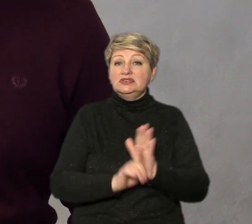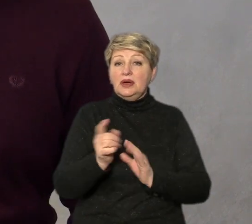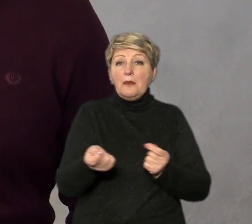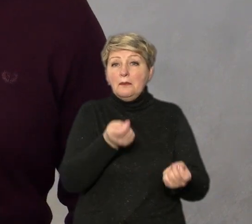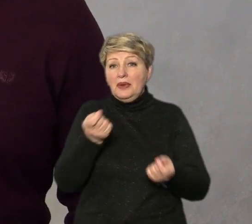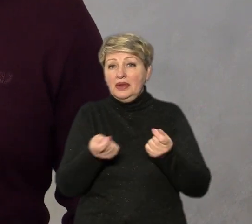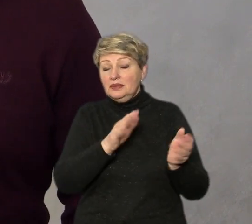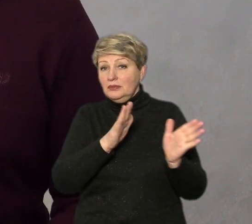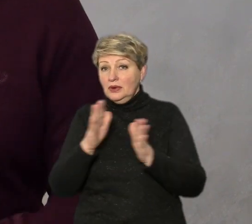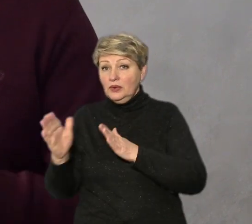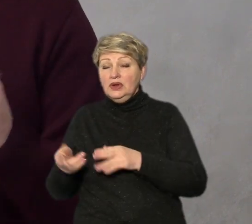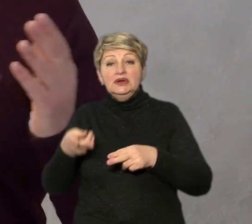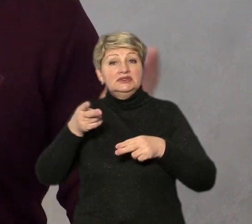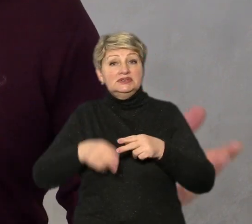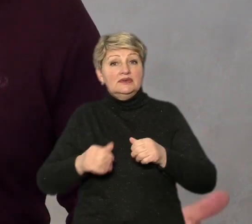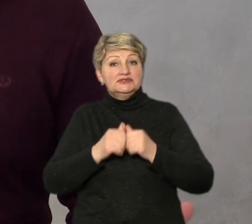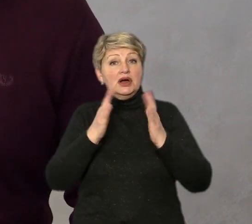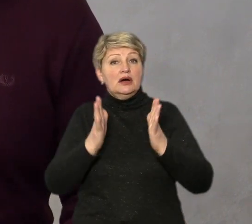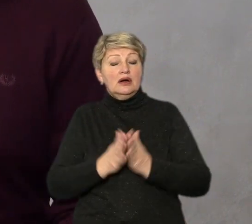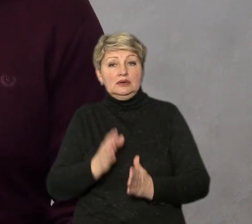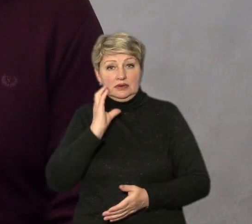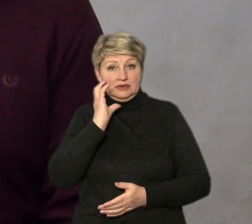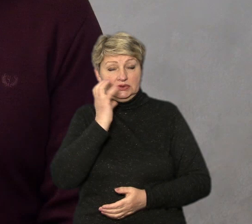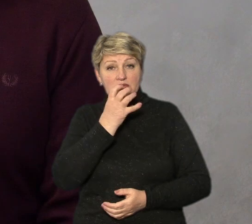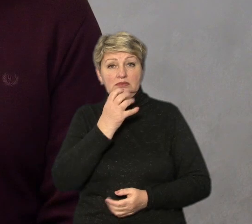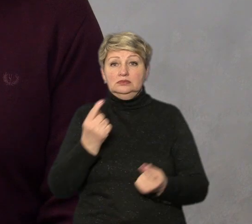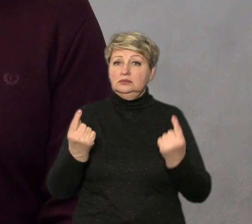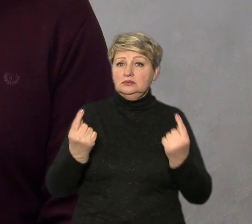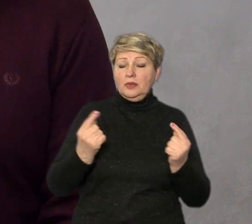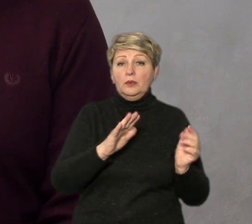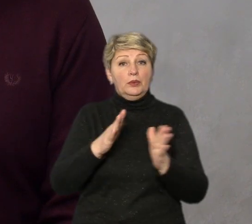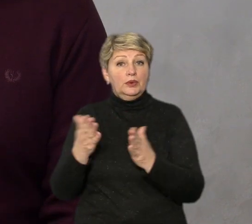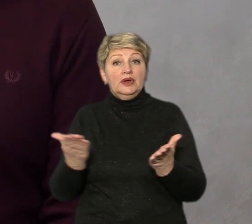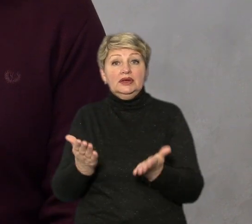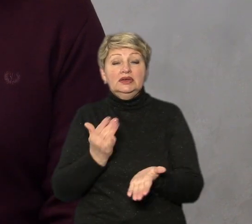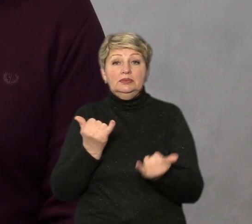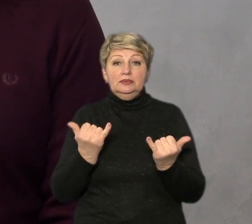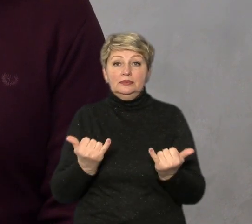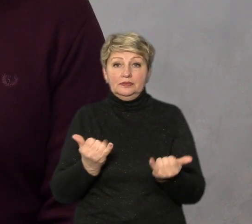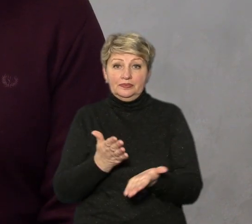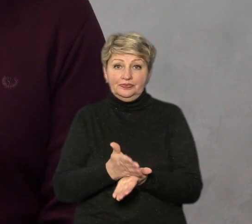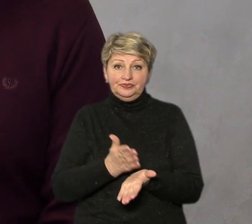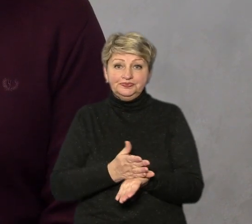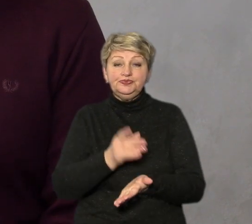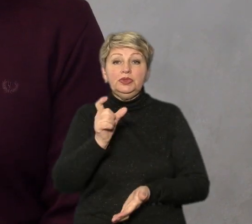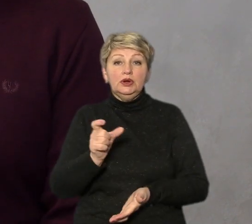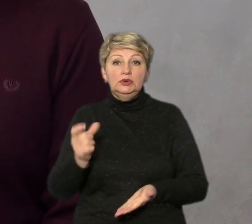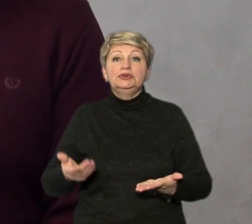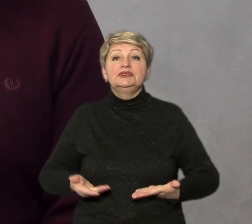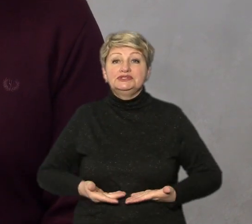якихось подій, закінчуючи загально-глобальними подіями, які відбуваються у нас. Люди живуть,